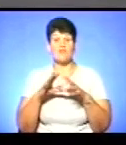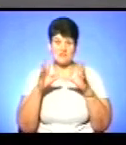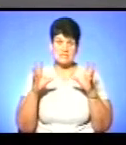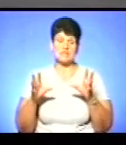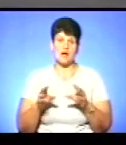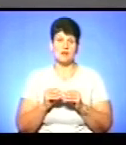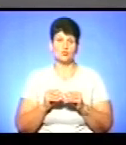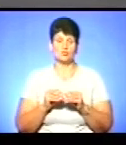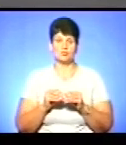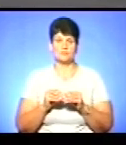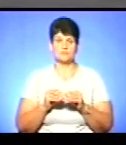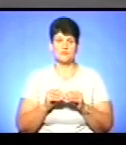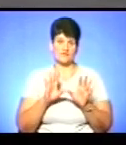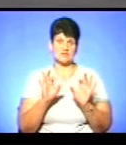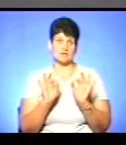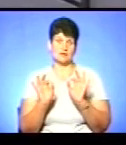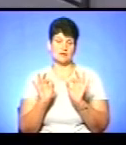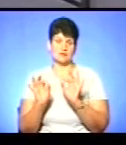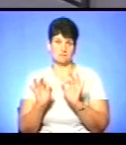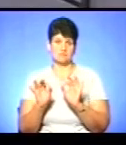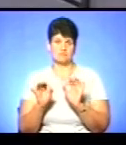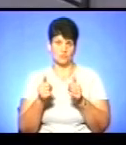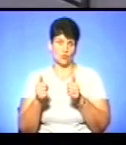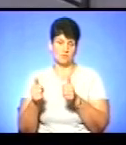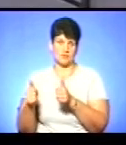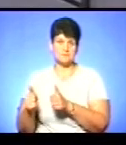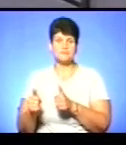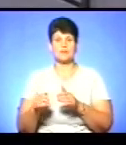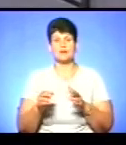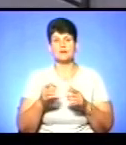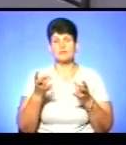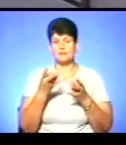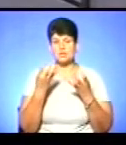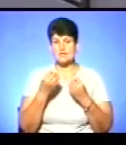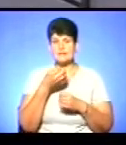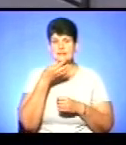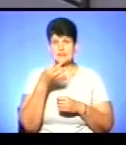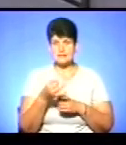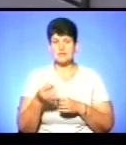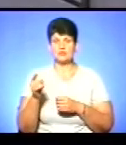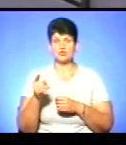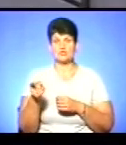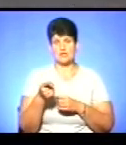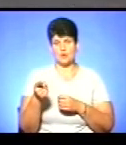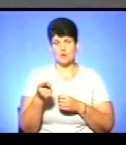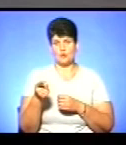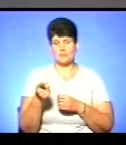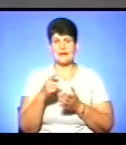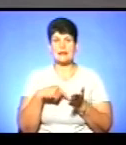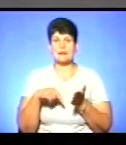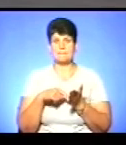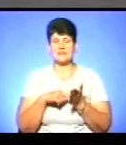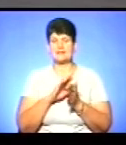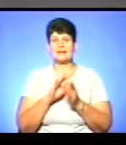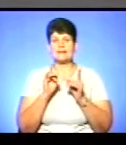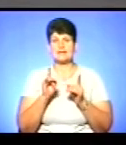все досить добре. Ще треба сказати, що Тернопіль як місто не